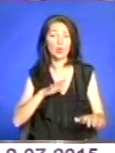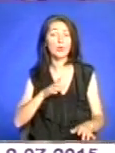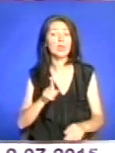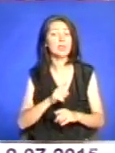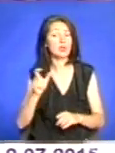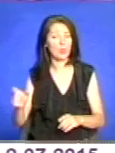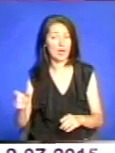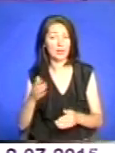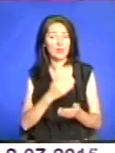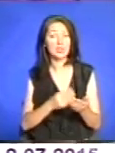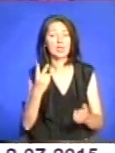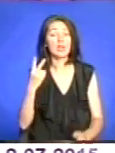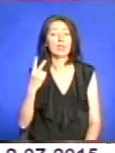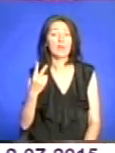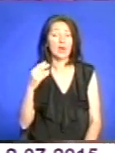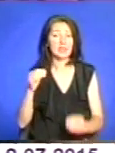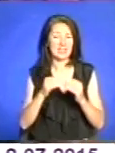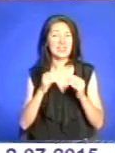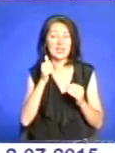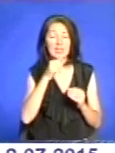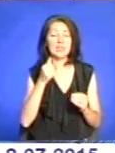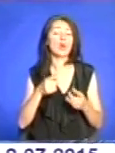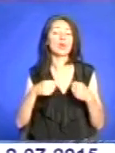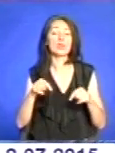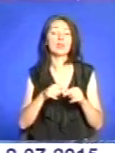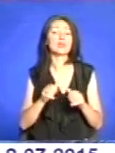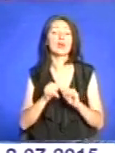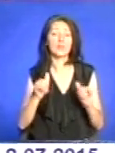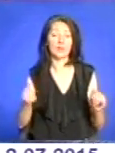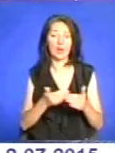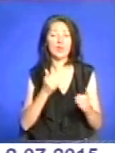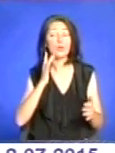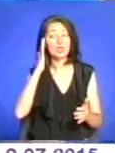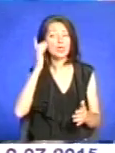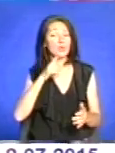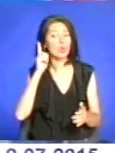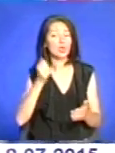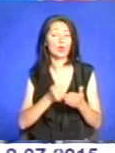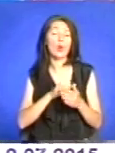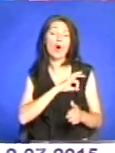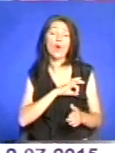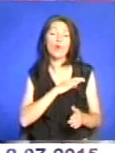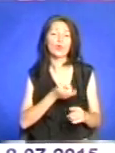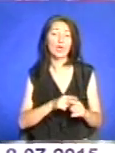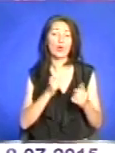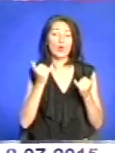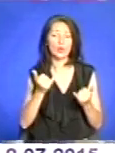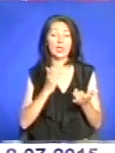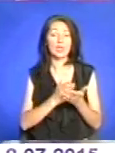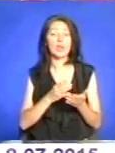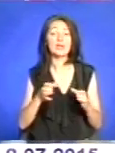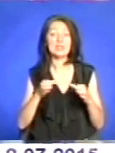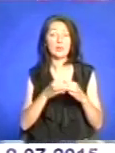В останні два десятиліття організація еволюціонувала від політичної молодіжної до виховної, якою нині є Спілка